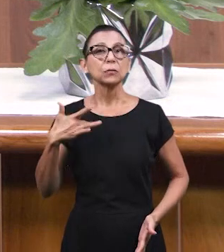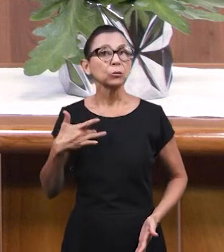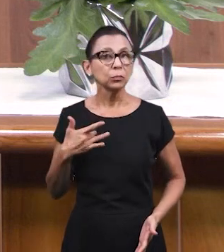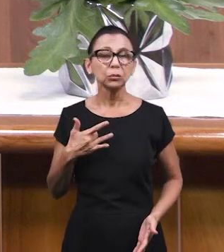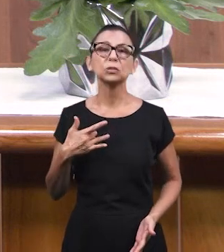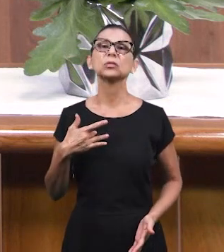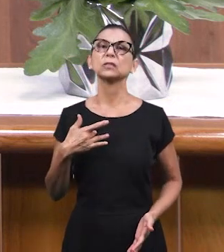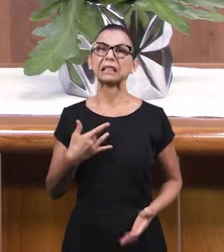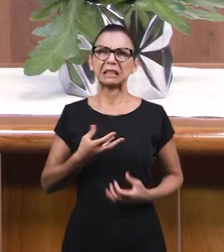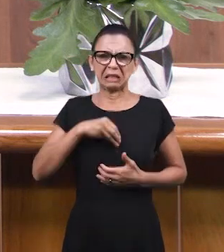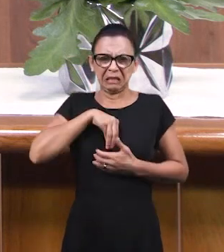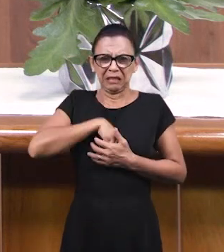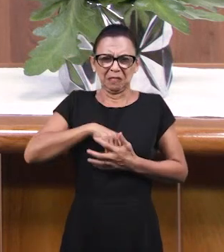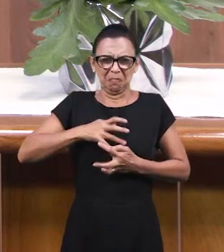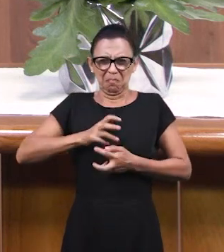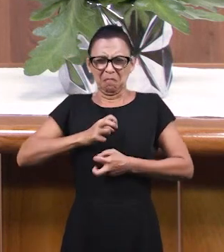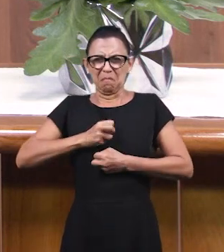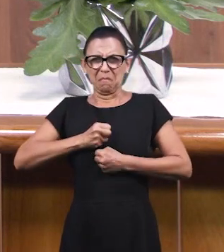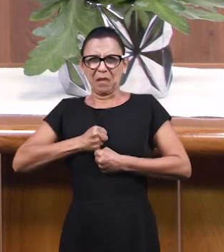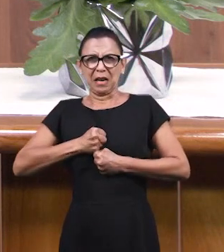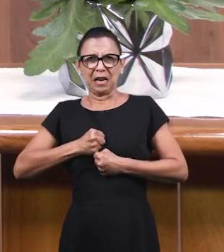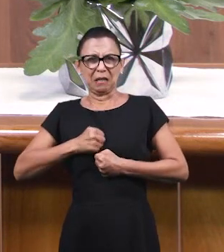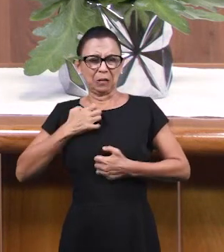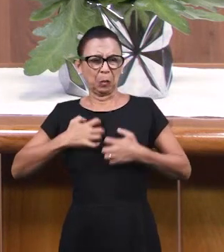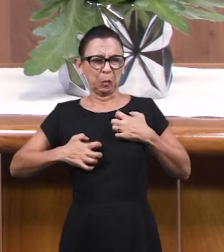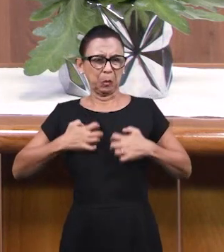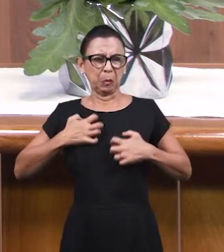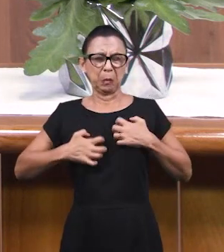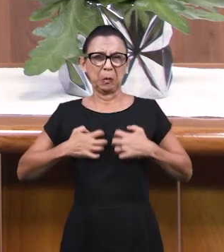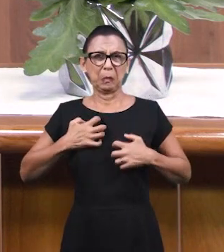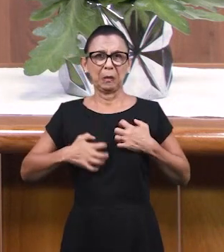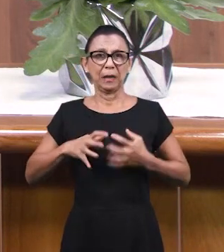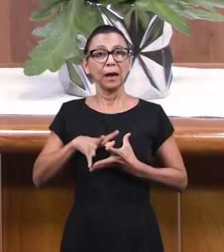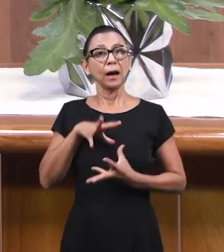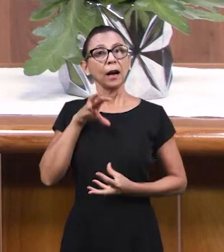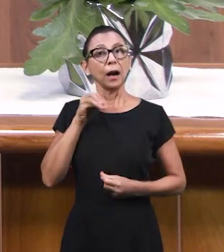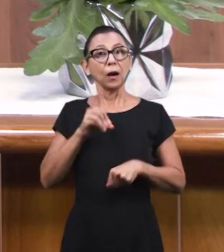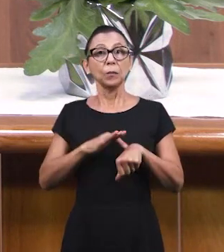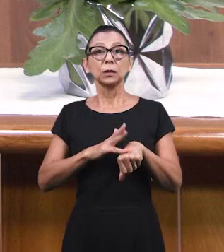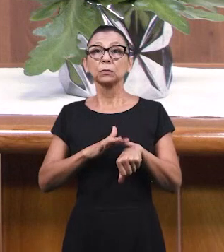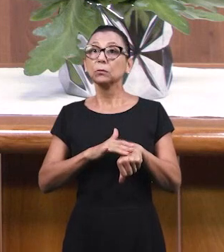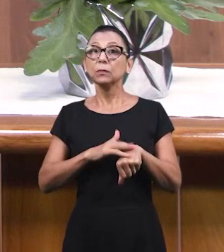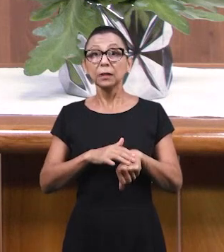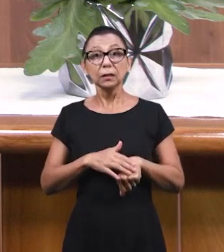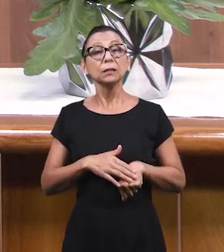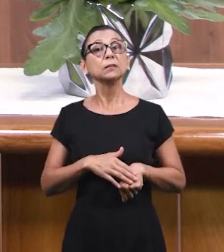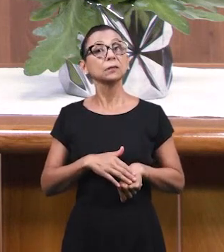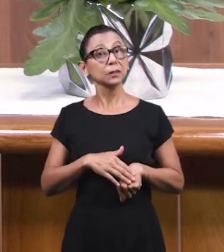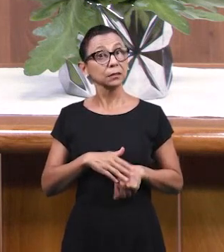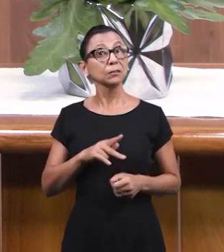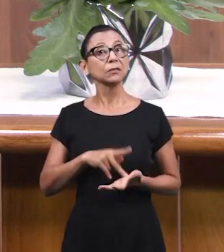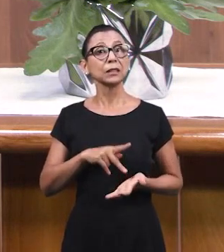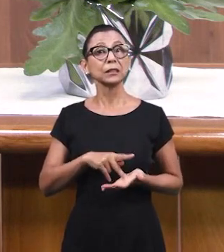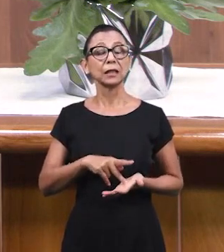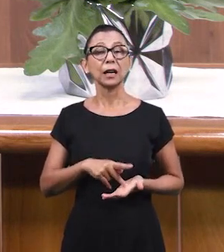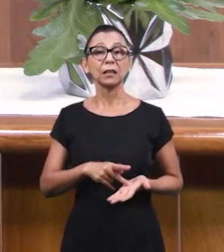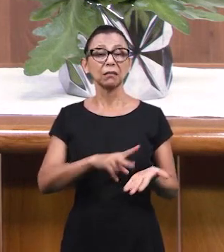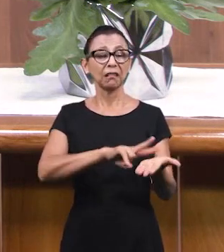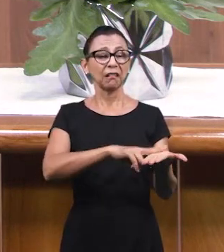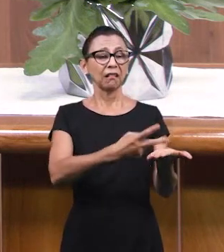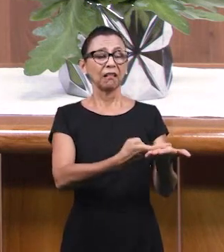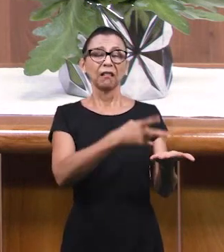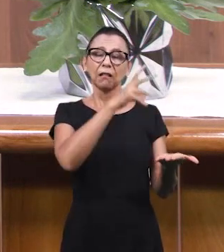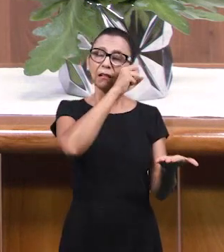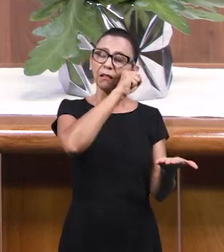В своей ежедневной жизни. Когда человек не прощает, душа болеет. Человек заболевает, не может